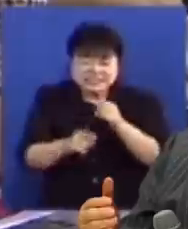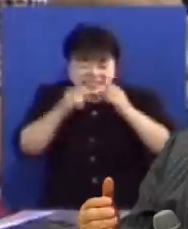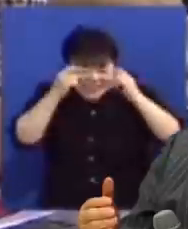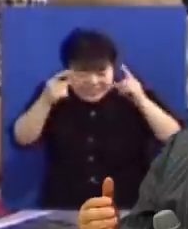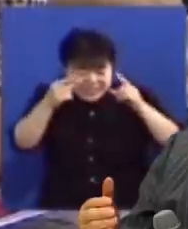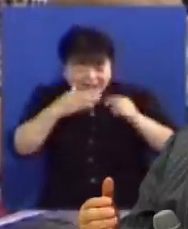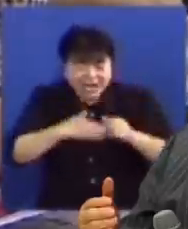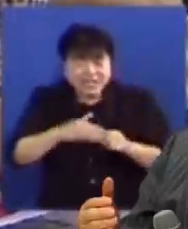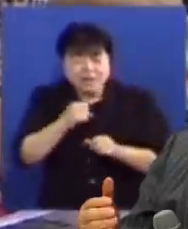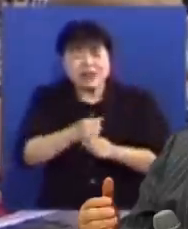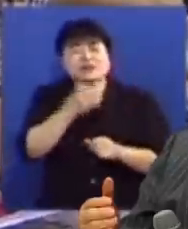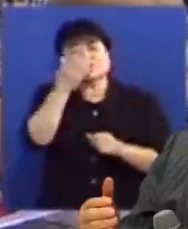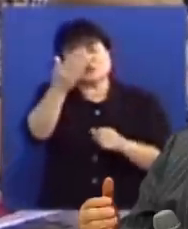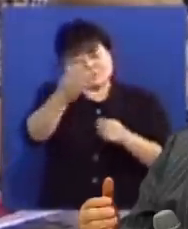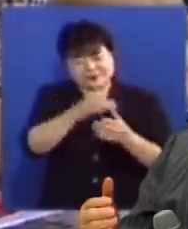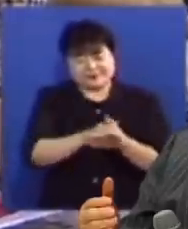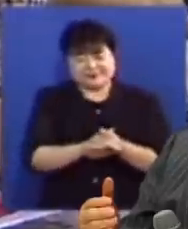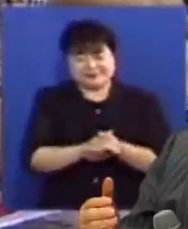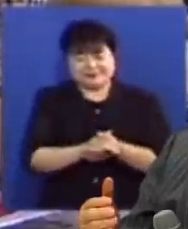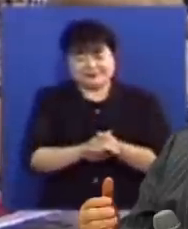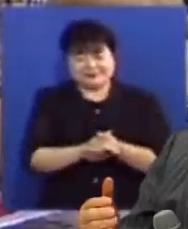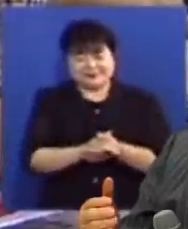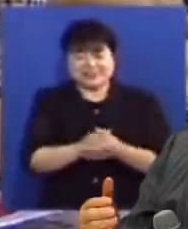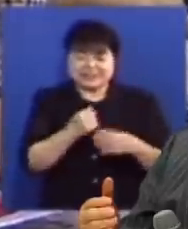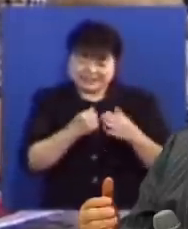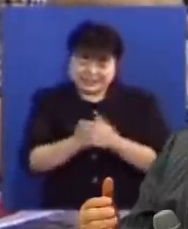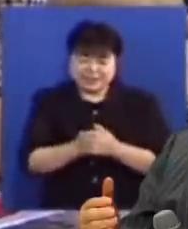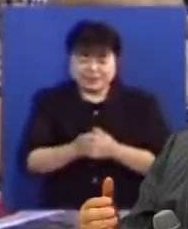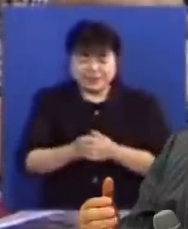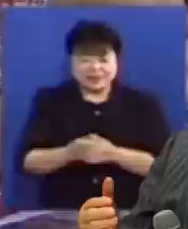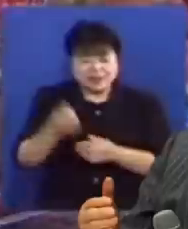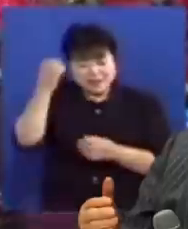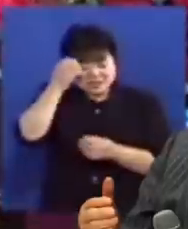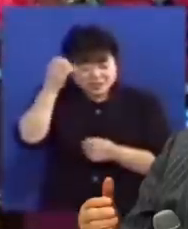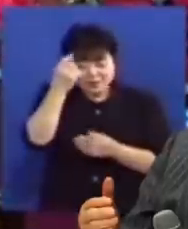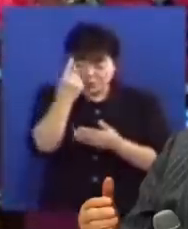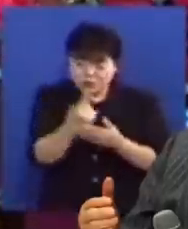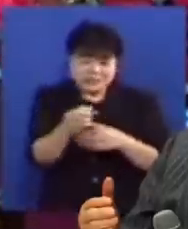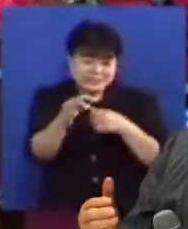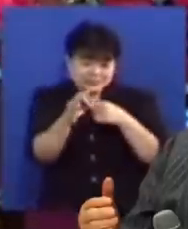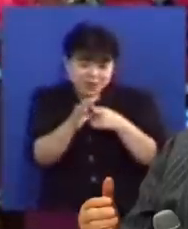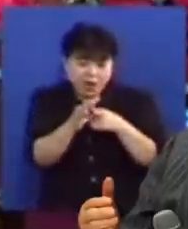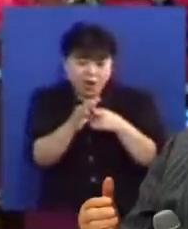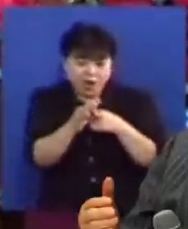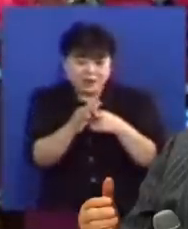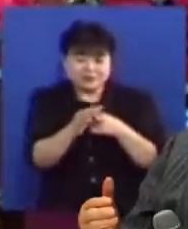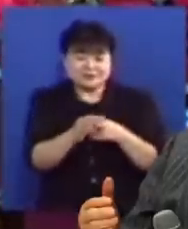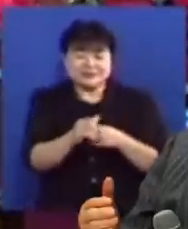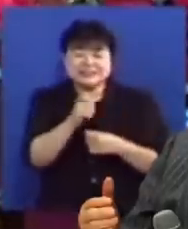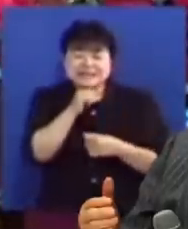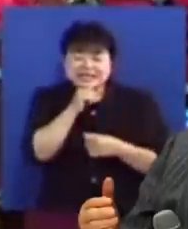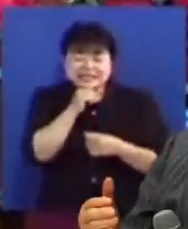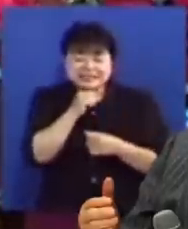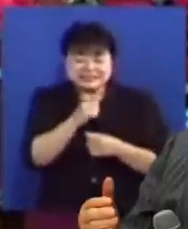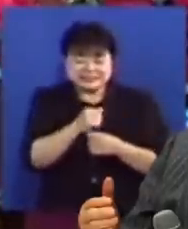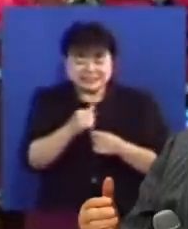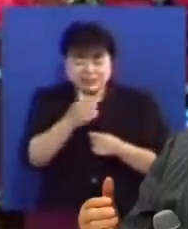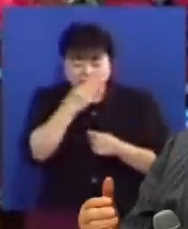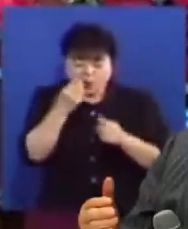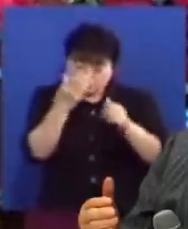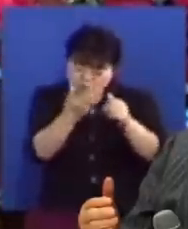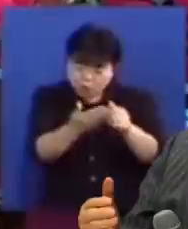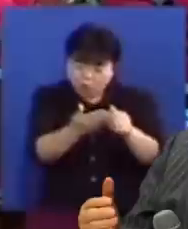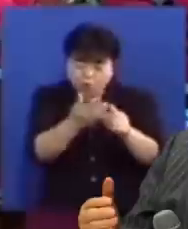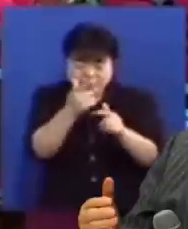깨달아 알게 만들어 주시는 것입니다 그렇기 때문에 성경이 오시면 성경께서 가난한 자에게 복을